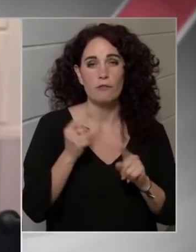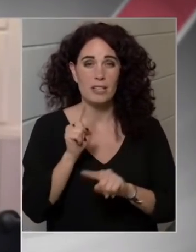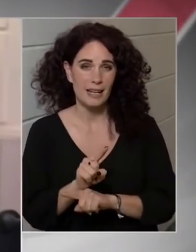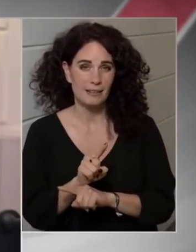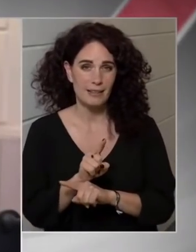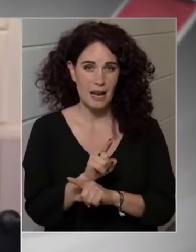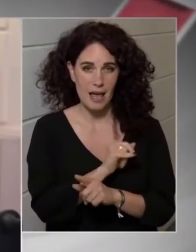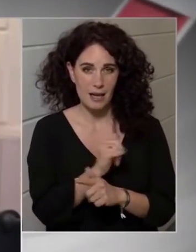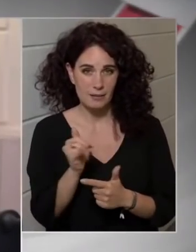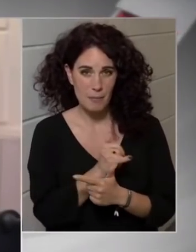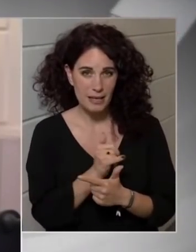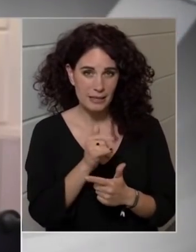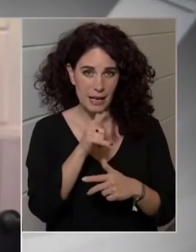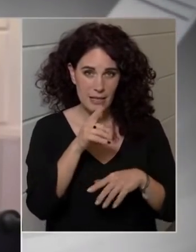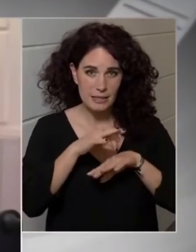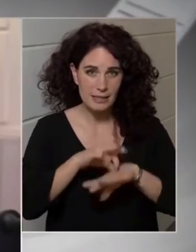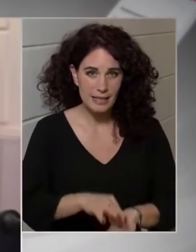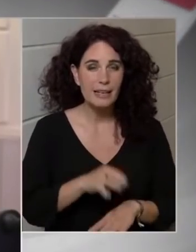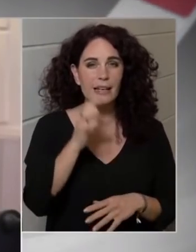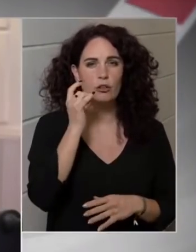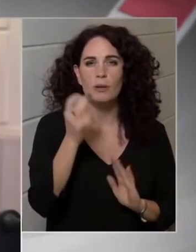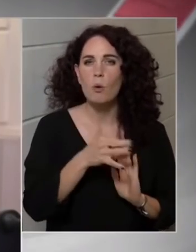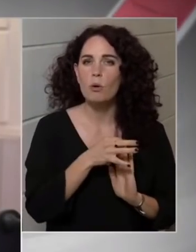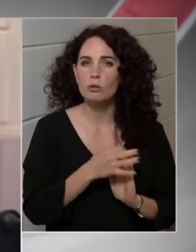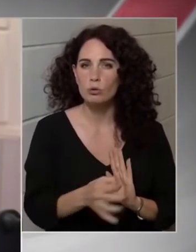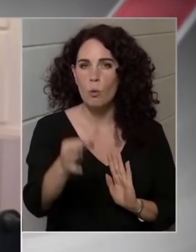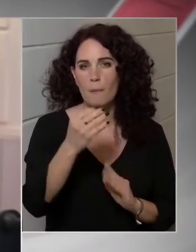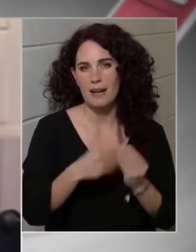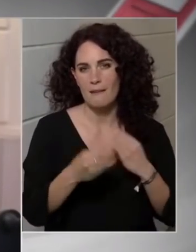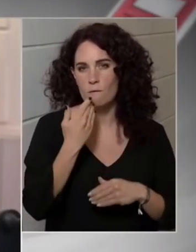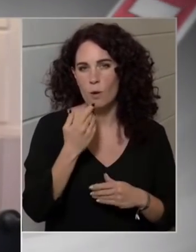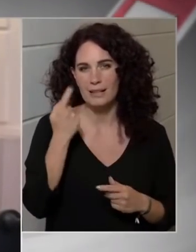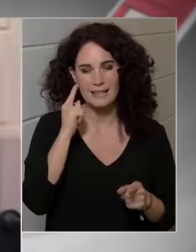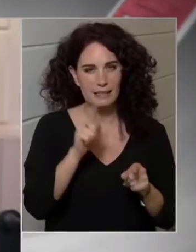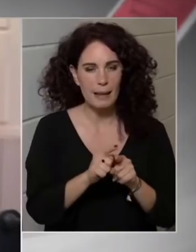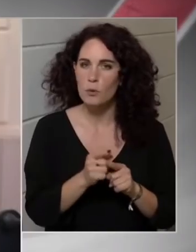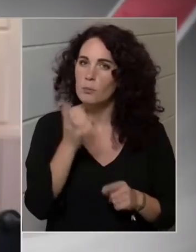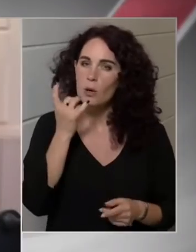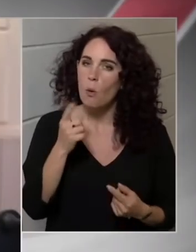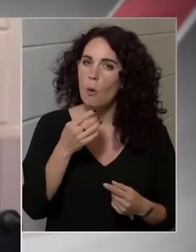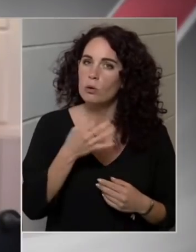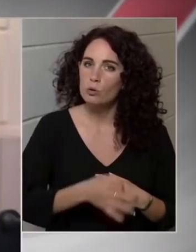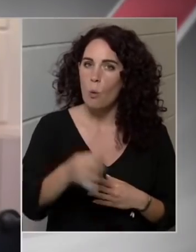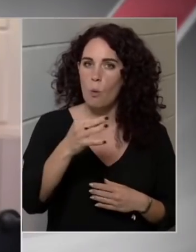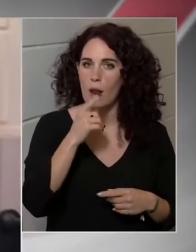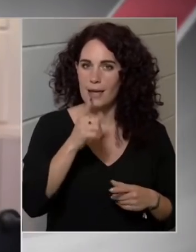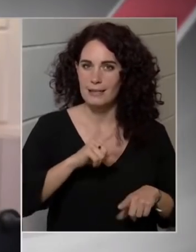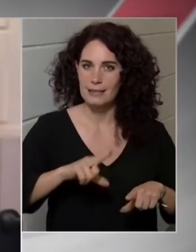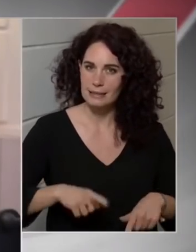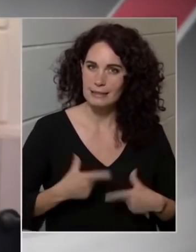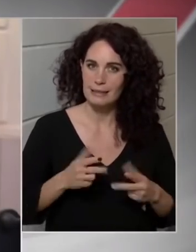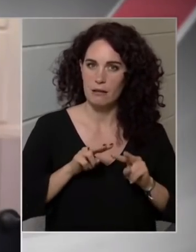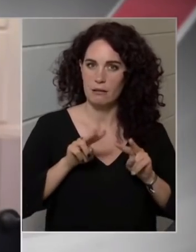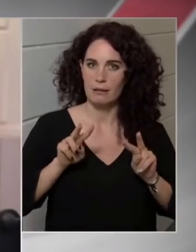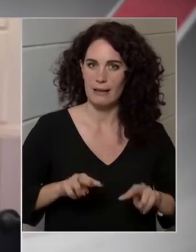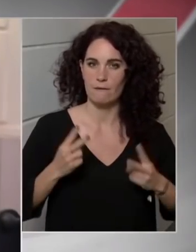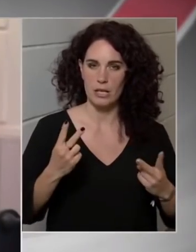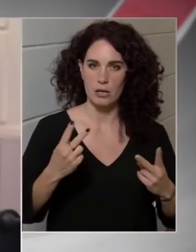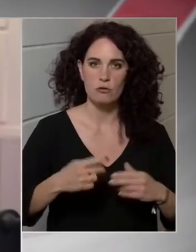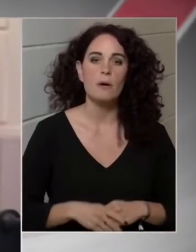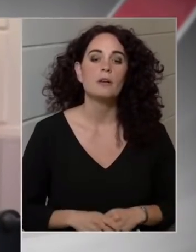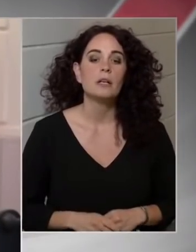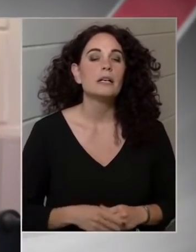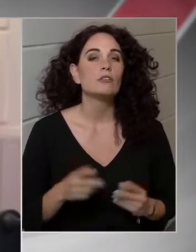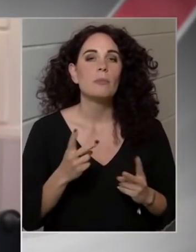be, egyébként mikortól, mert nem volt teljesen egyértelmű, hogy mikortól fognak ezek élni, illetve, hát most nyilvánvalóan nem az